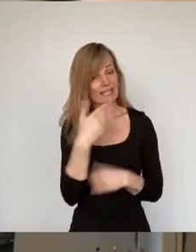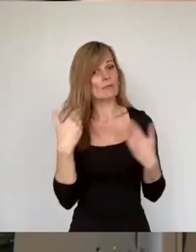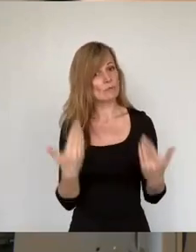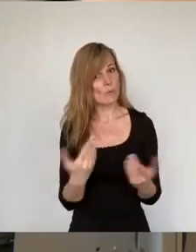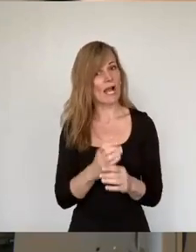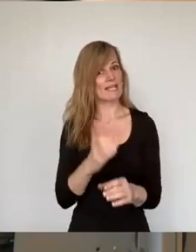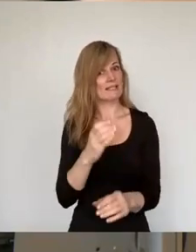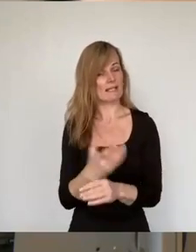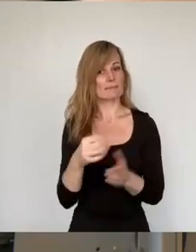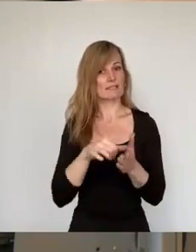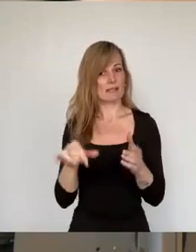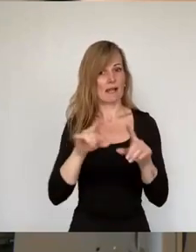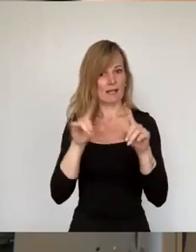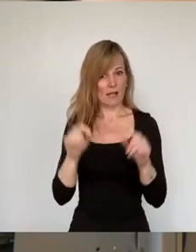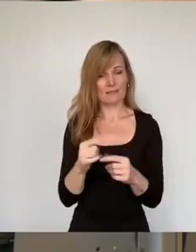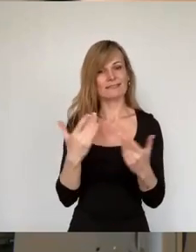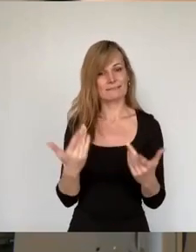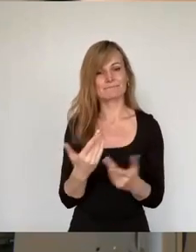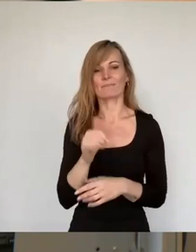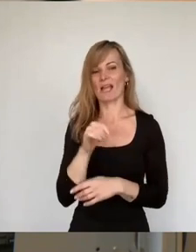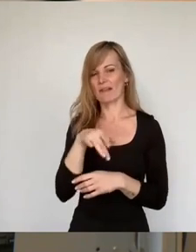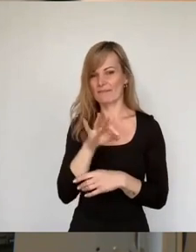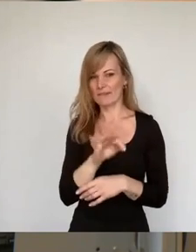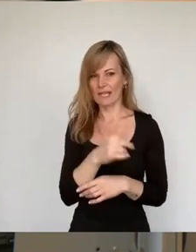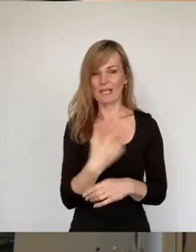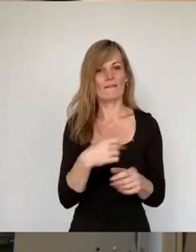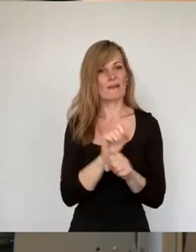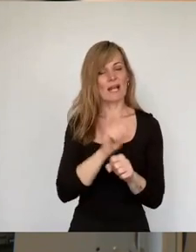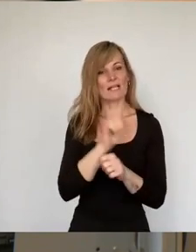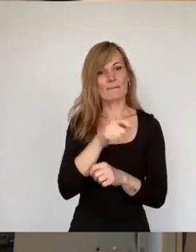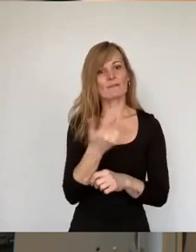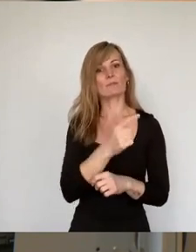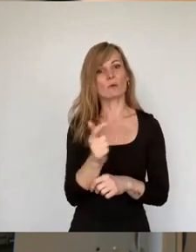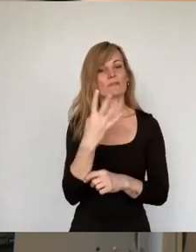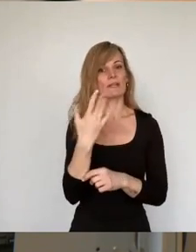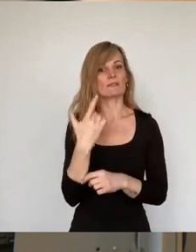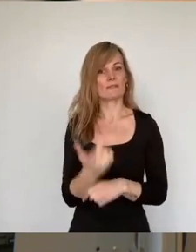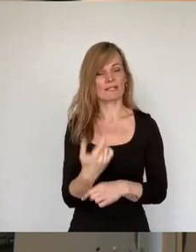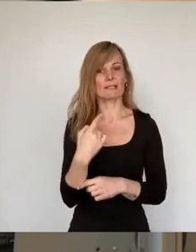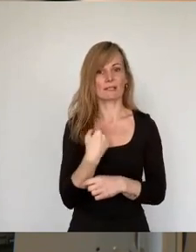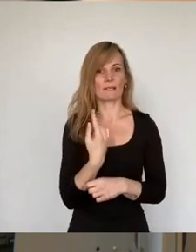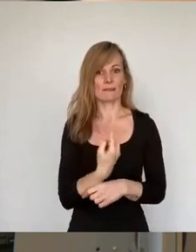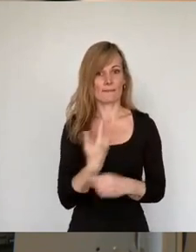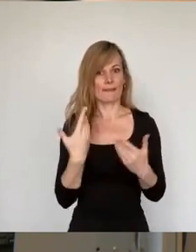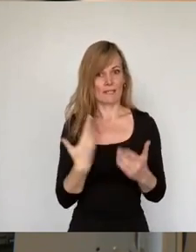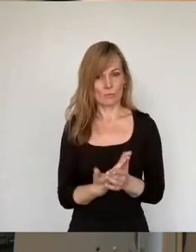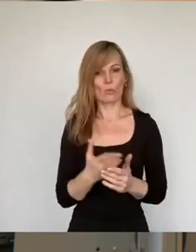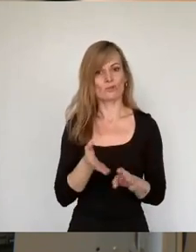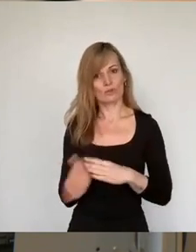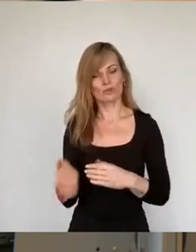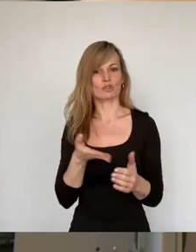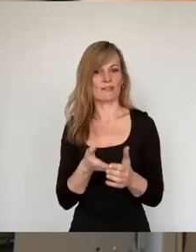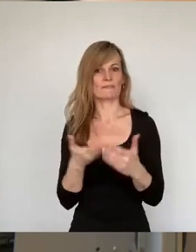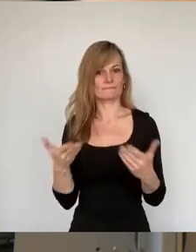Bezahlkarte gegen die AfD in den Wahlkämpfen 2024 erst einmal gescheitert, beziehungsweise